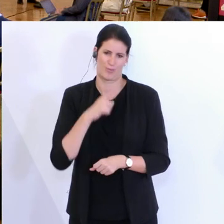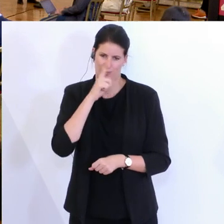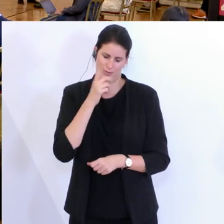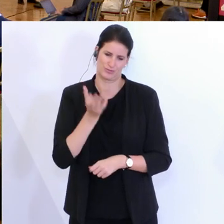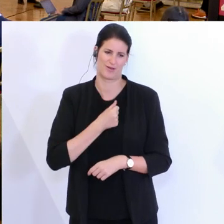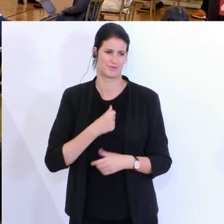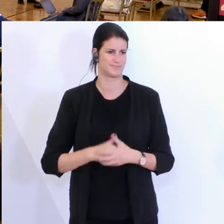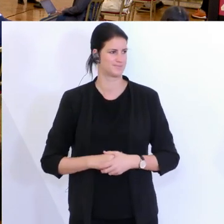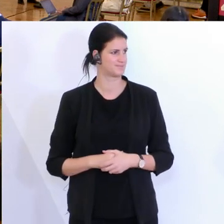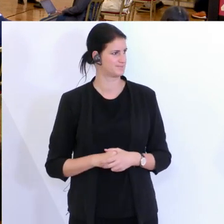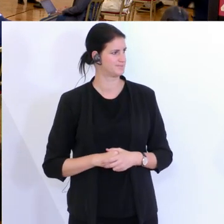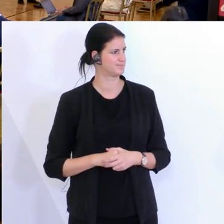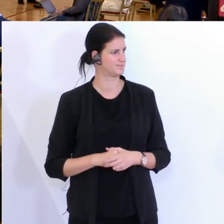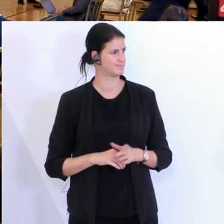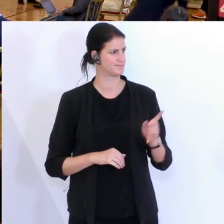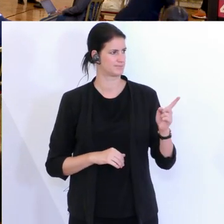Dankeschön.